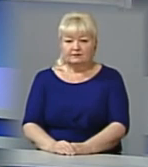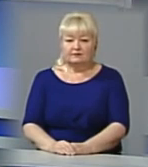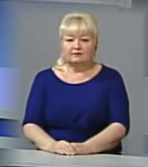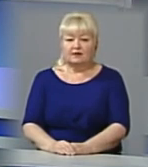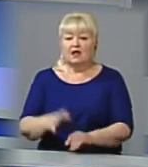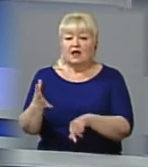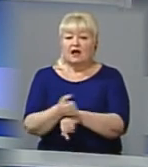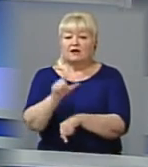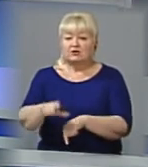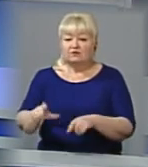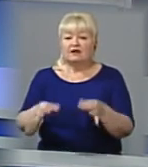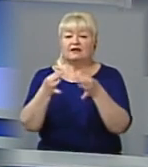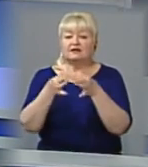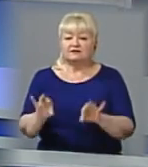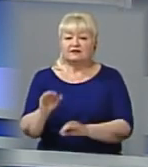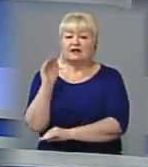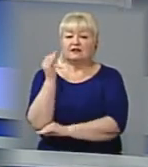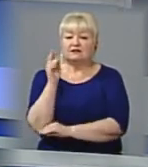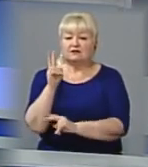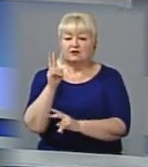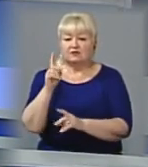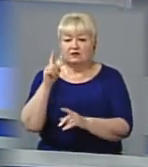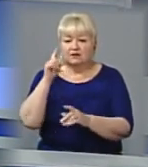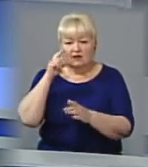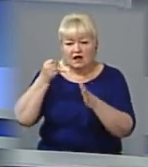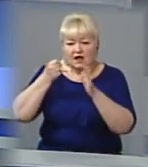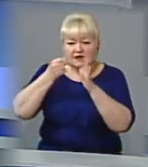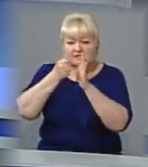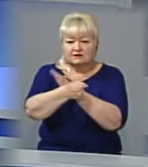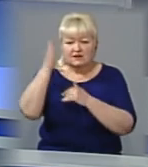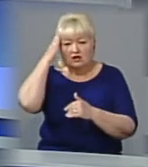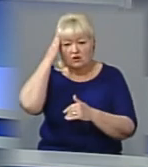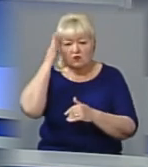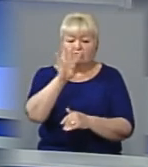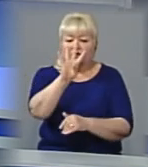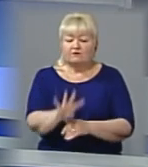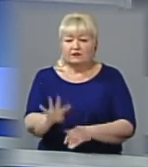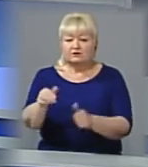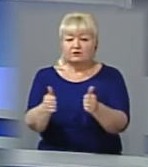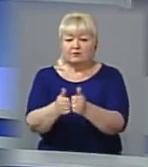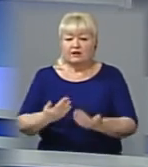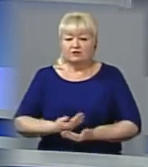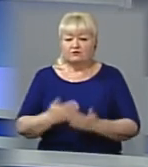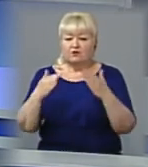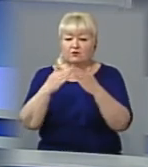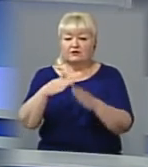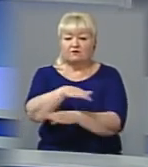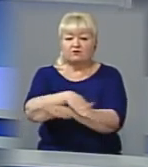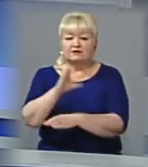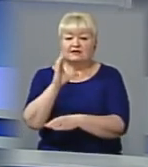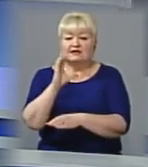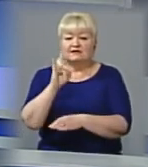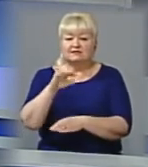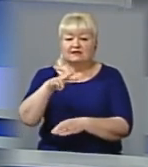Рятувальники звільнили дитину, яка застрягла головою у решітці. Пригода трапилася поблизу житлового будинку на вулиці Симоненка.